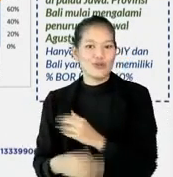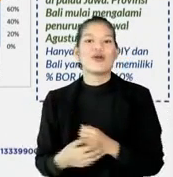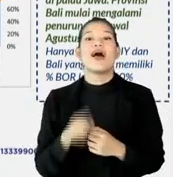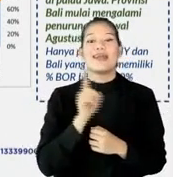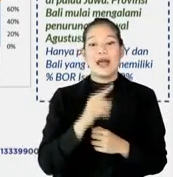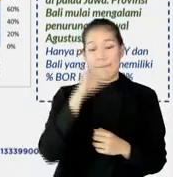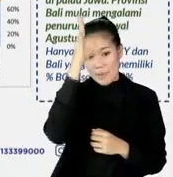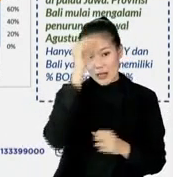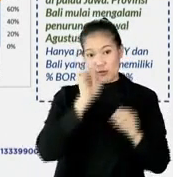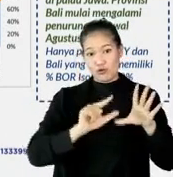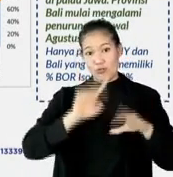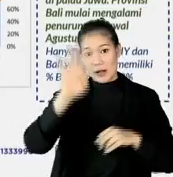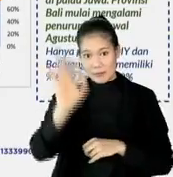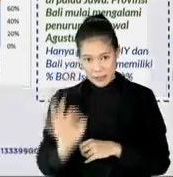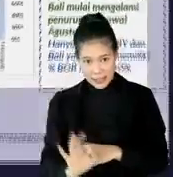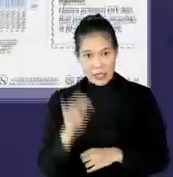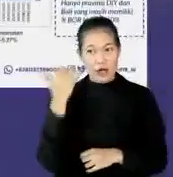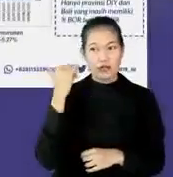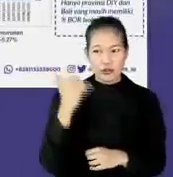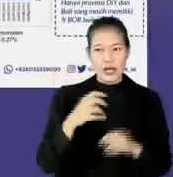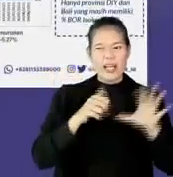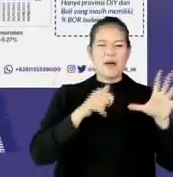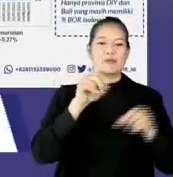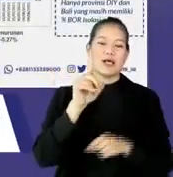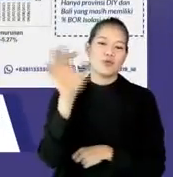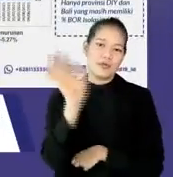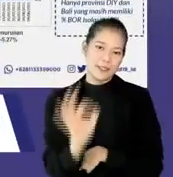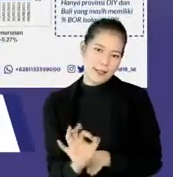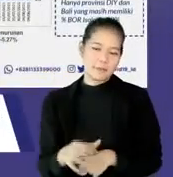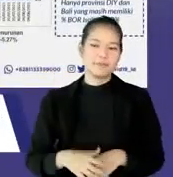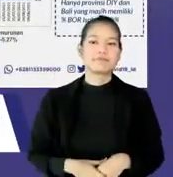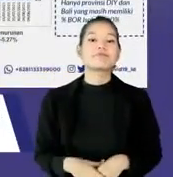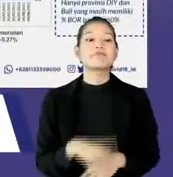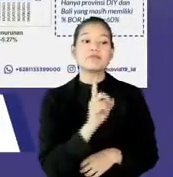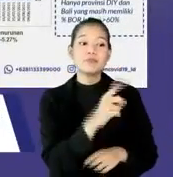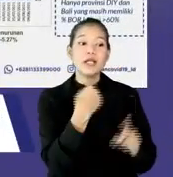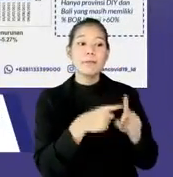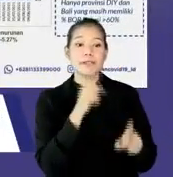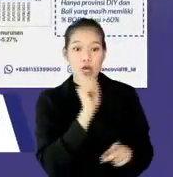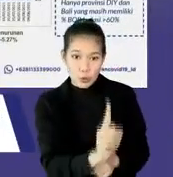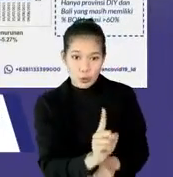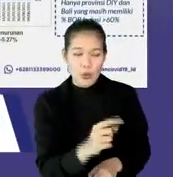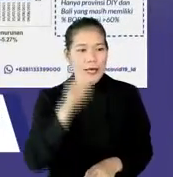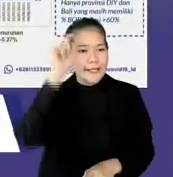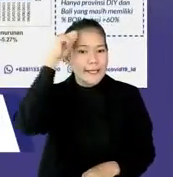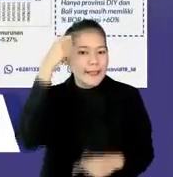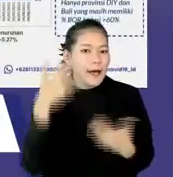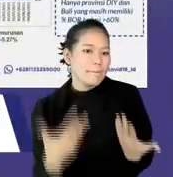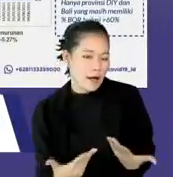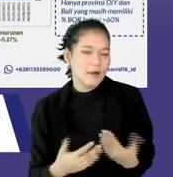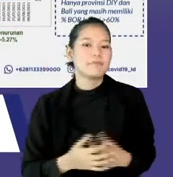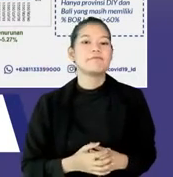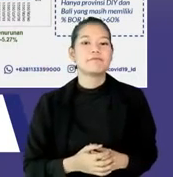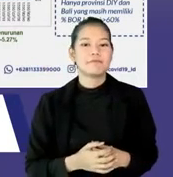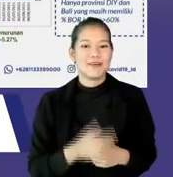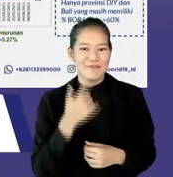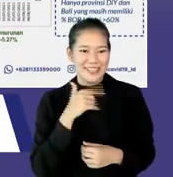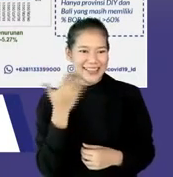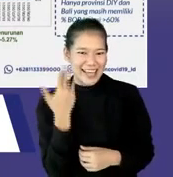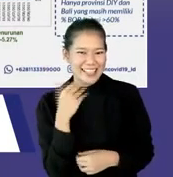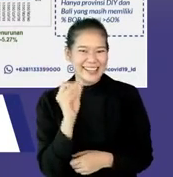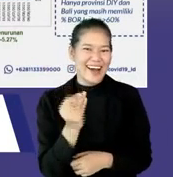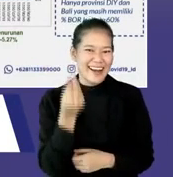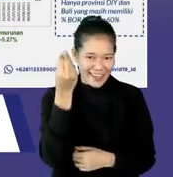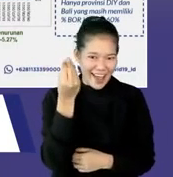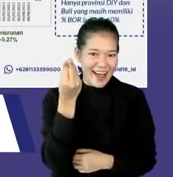74%, Jogja di angka 61,87%. Dan satu lagi, barangkali juga yang harus diingat, kembali, kayak seperti misalkan